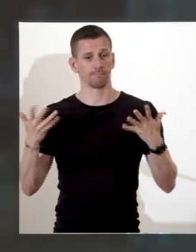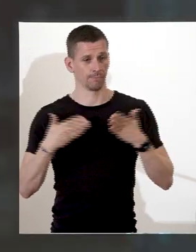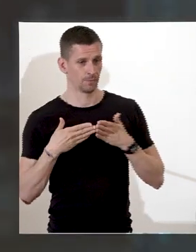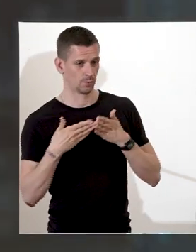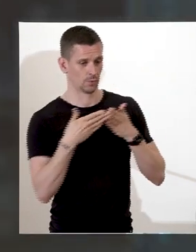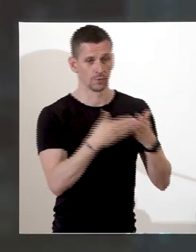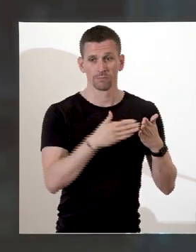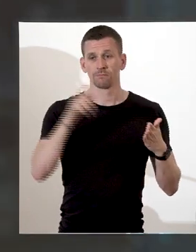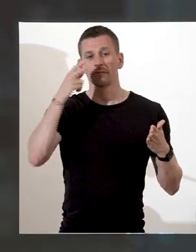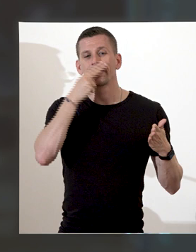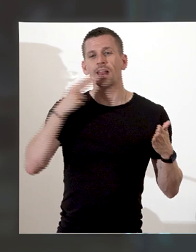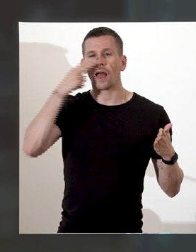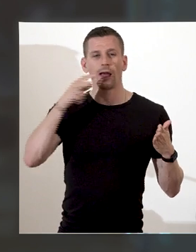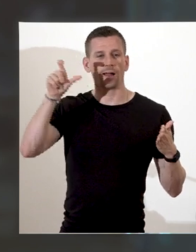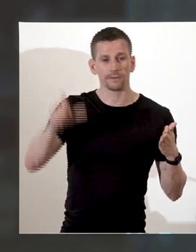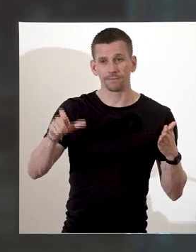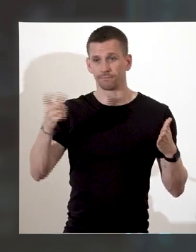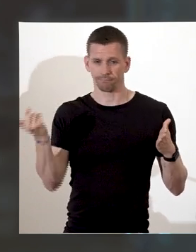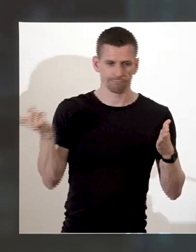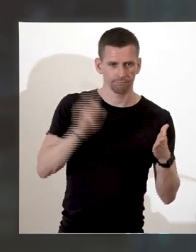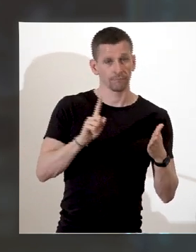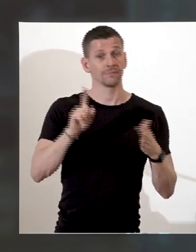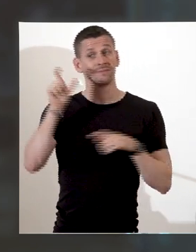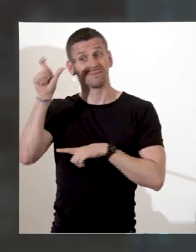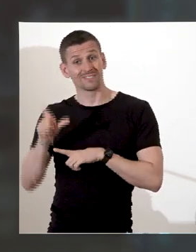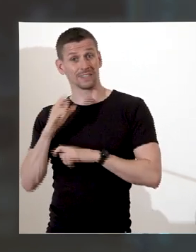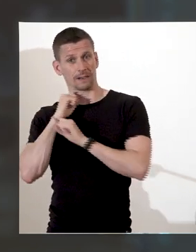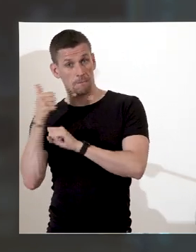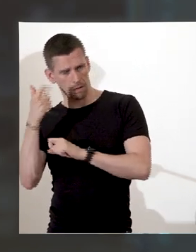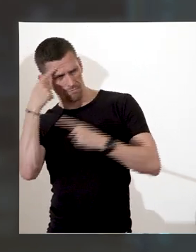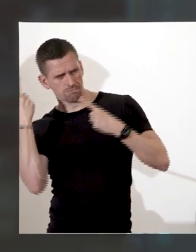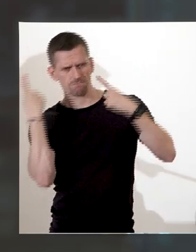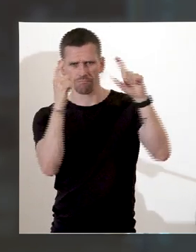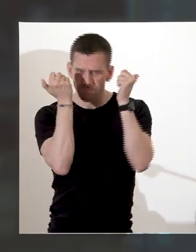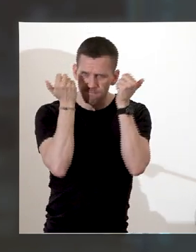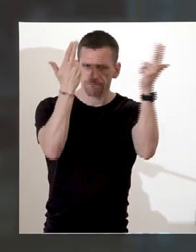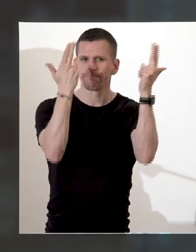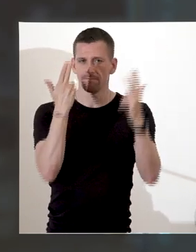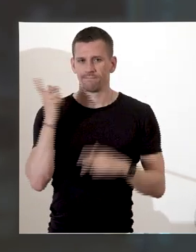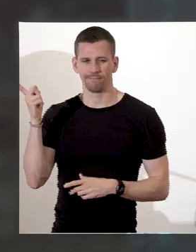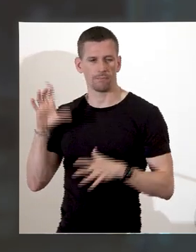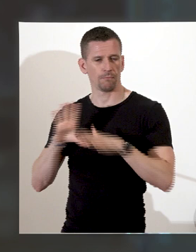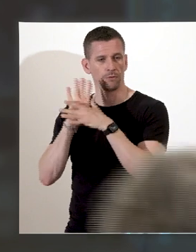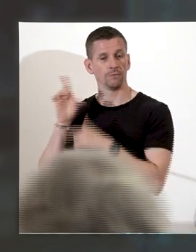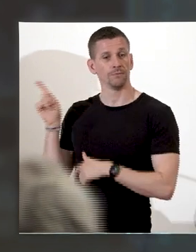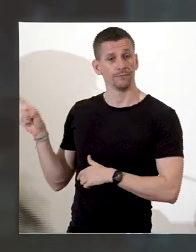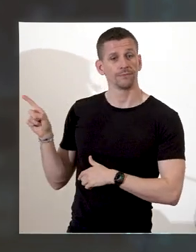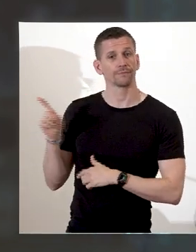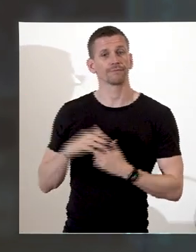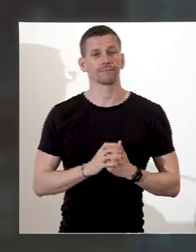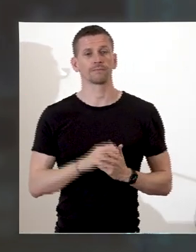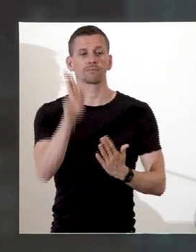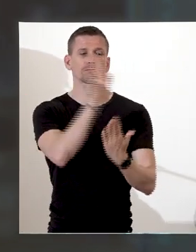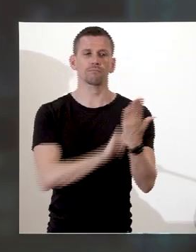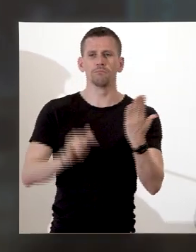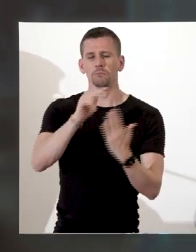œuvre a été réalisée par un peintre français peu connu de la première moitié du XIXe siècle, né à Paris, « Édouard